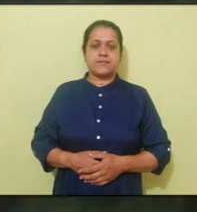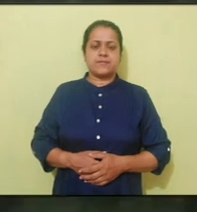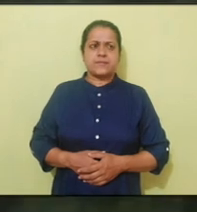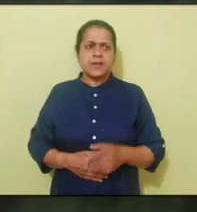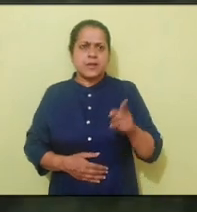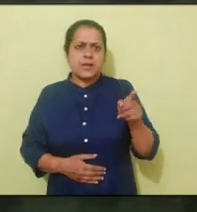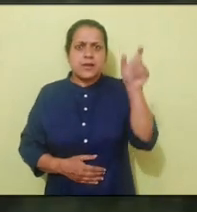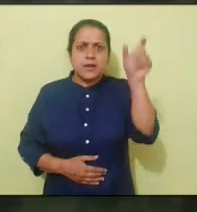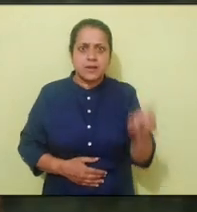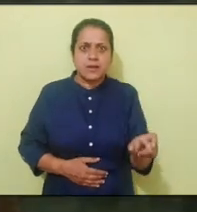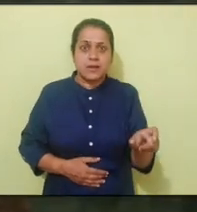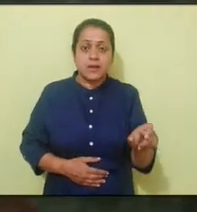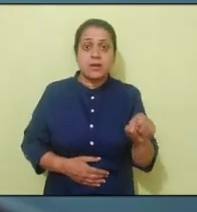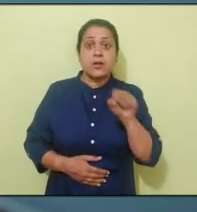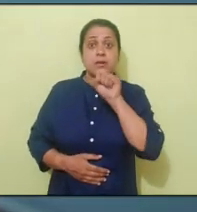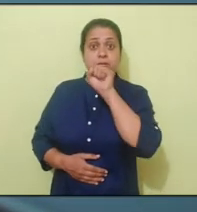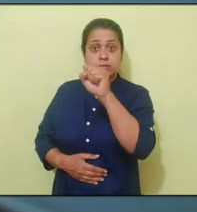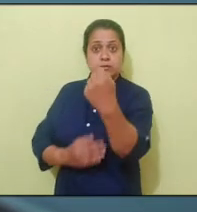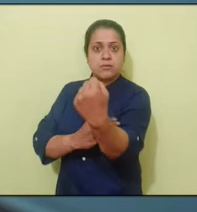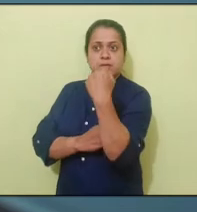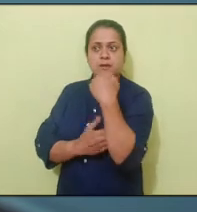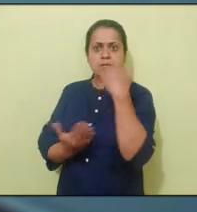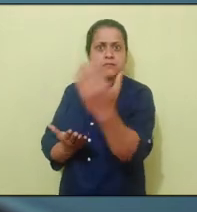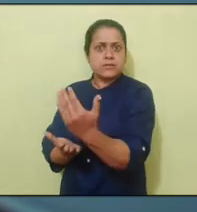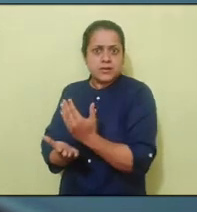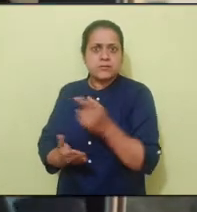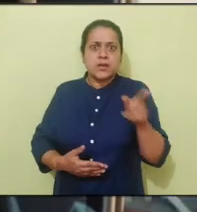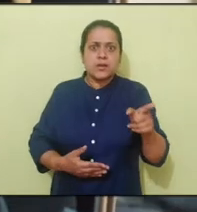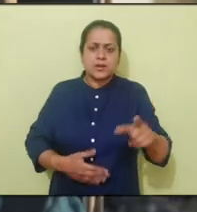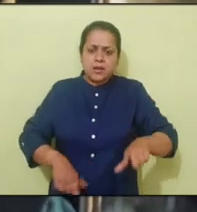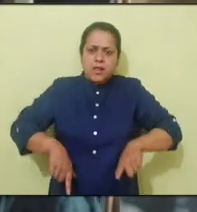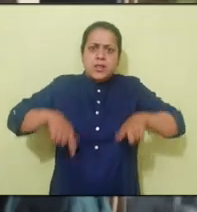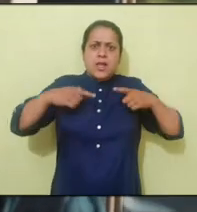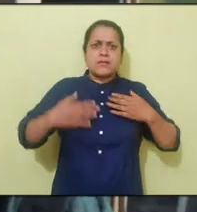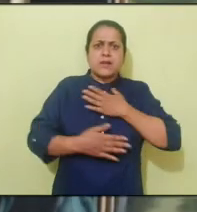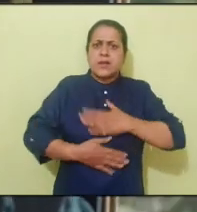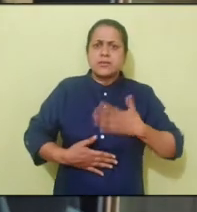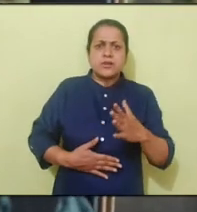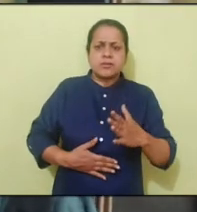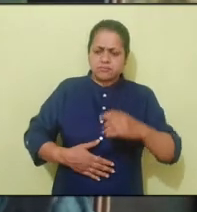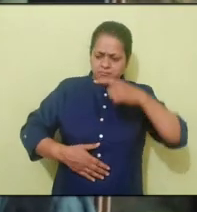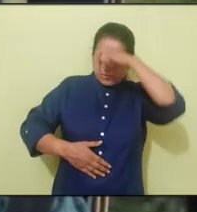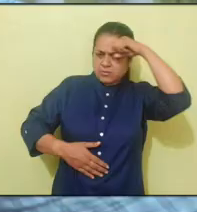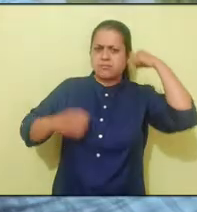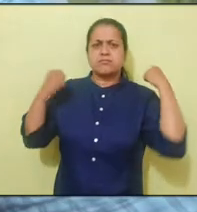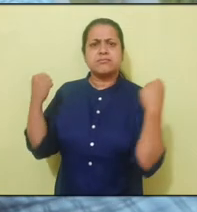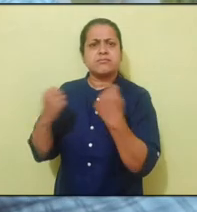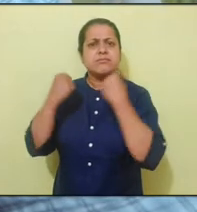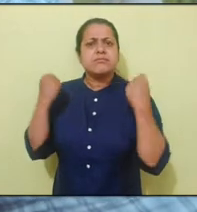कोई है जो आपके अधिकारों की रक्षा के लिए अपने जिवन के पल घर्च करता है